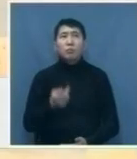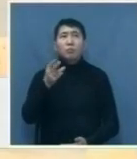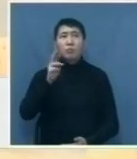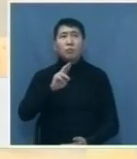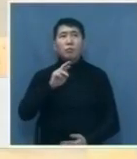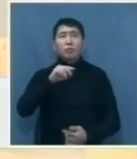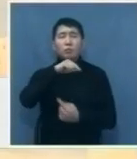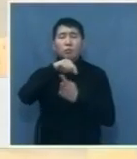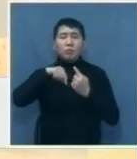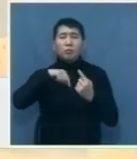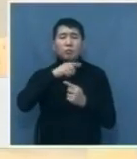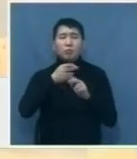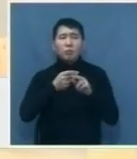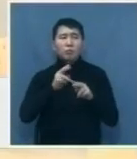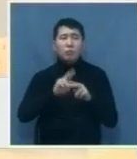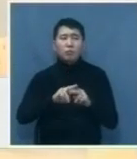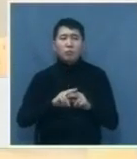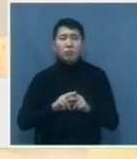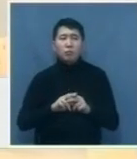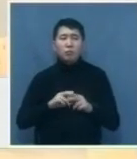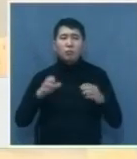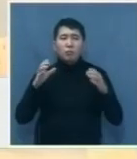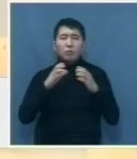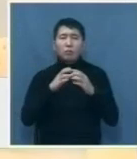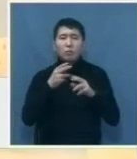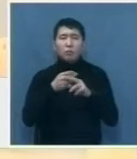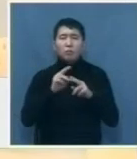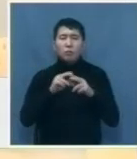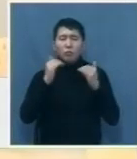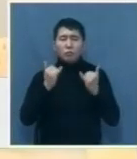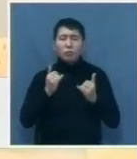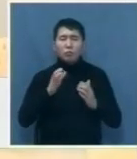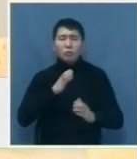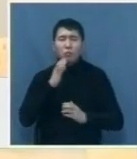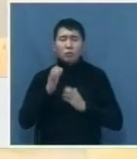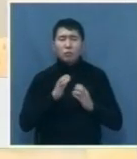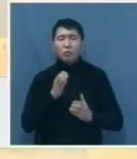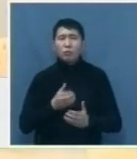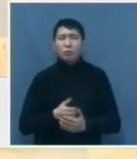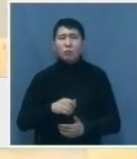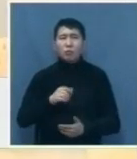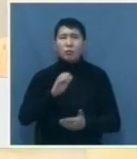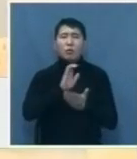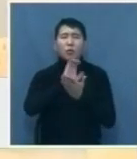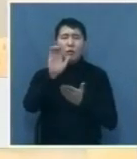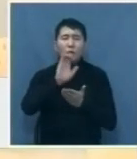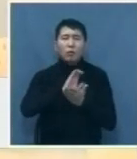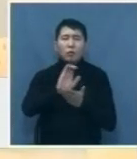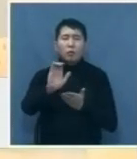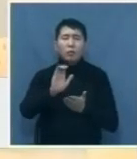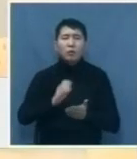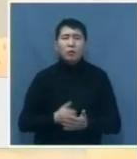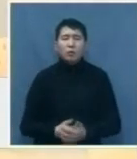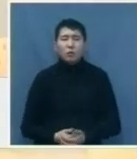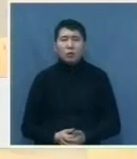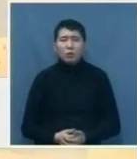бизнеса – это выводы компаний, которые в настоящее время занимаются экспорто-ориентированной продукции, выпусками экспорто